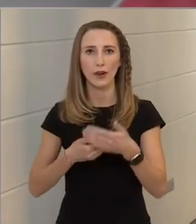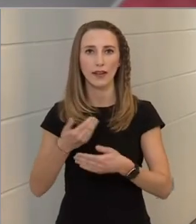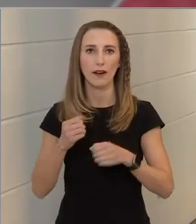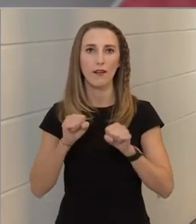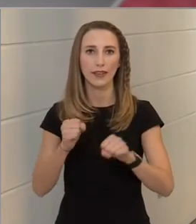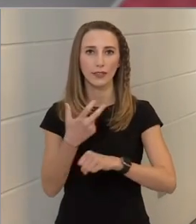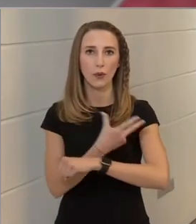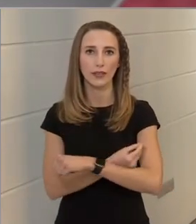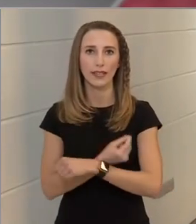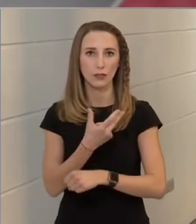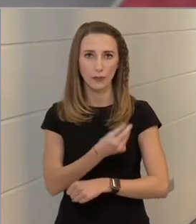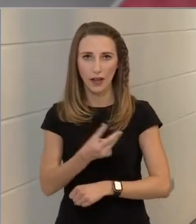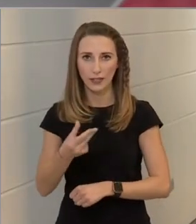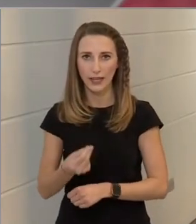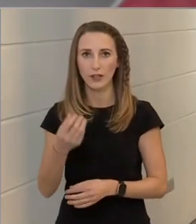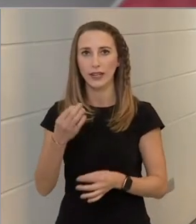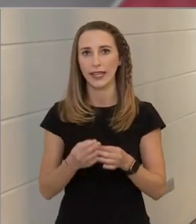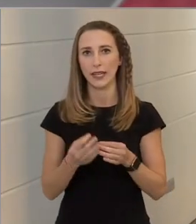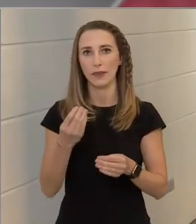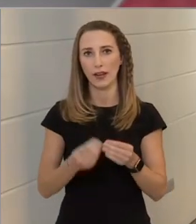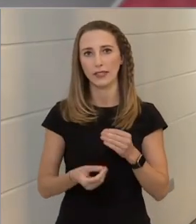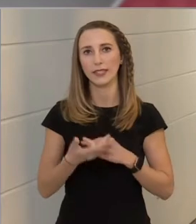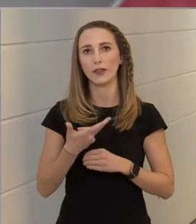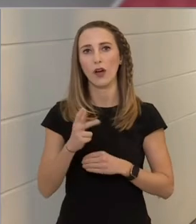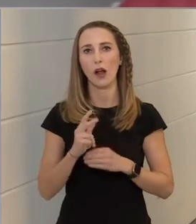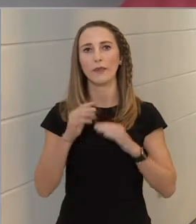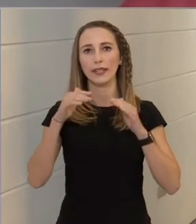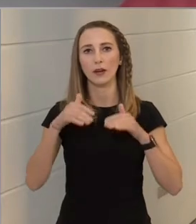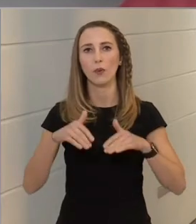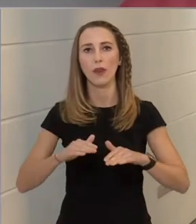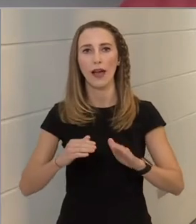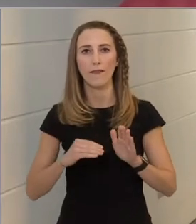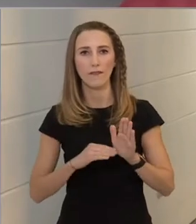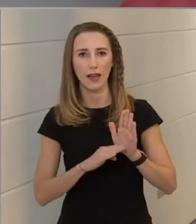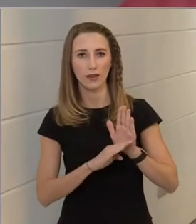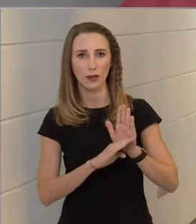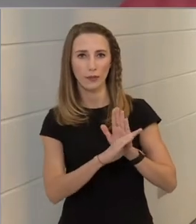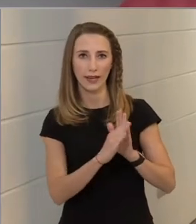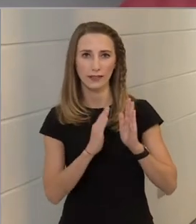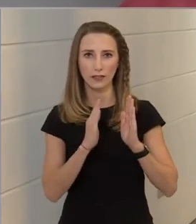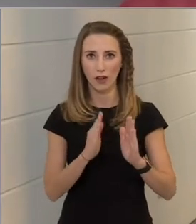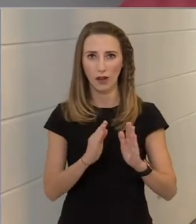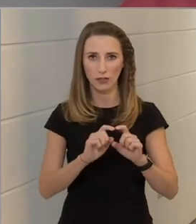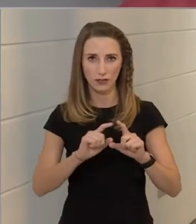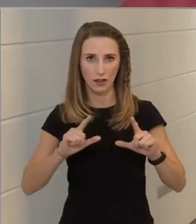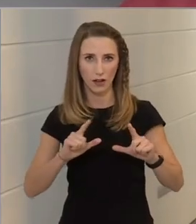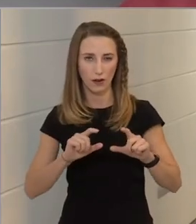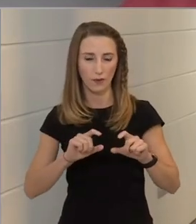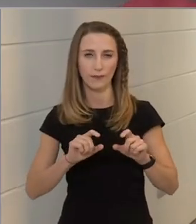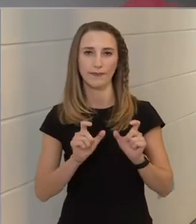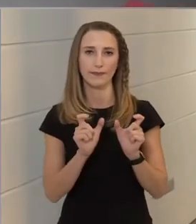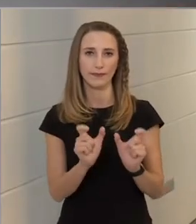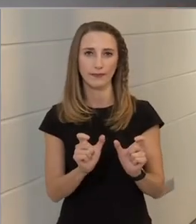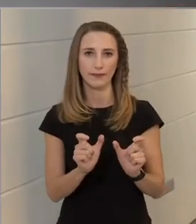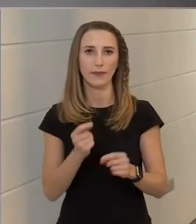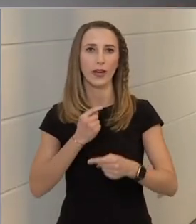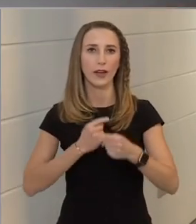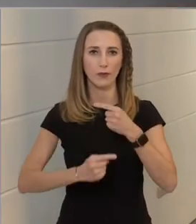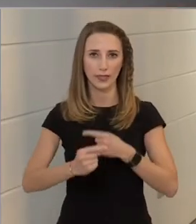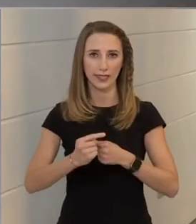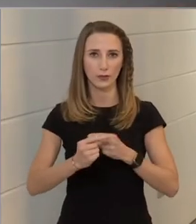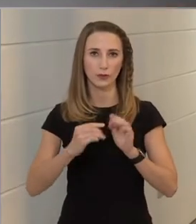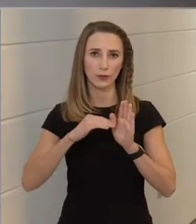éppen azért, hogy a harmadik hullámnak a felmenő szakaszát megtörjük és megfordítsuk.